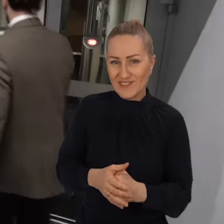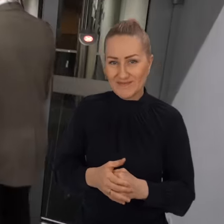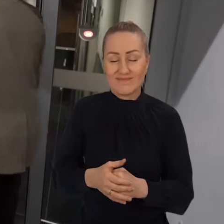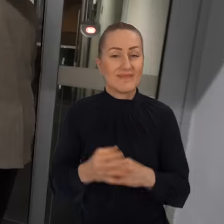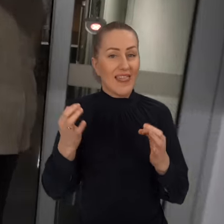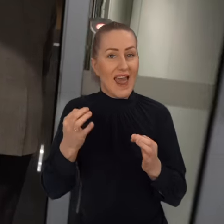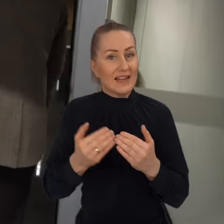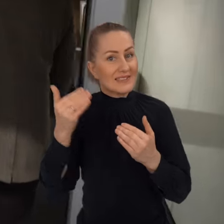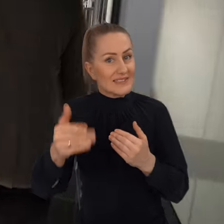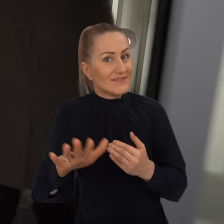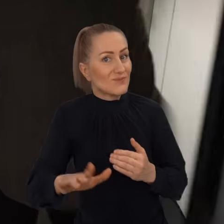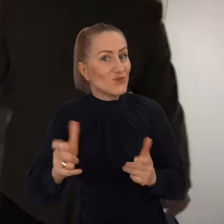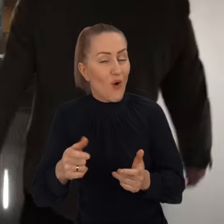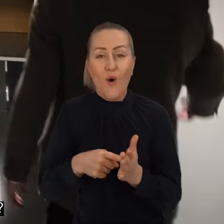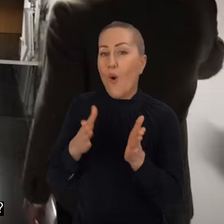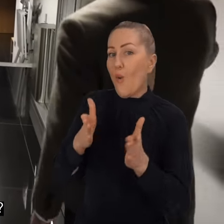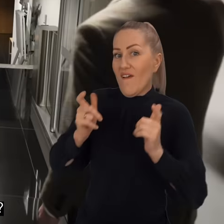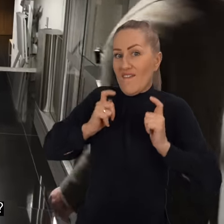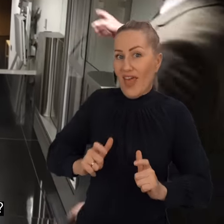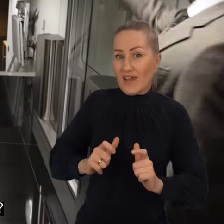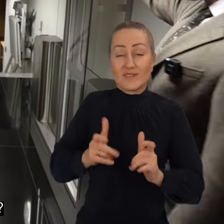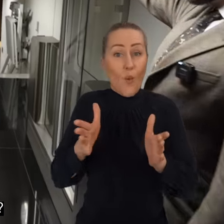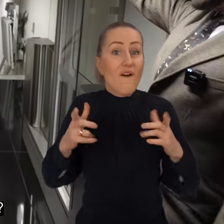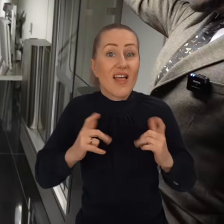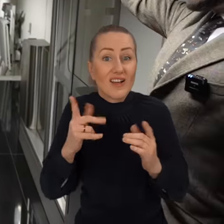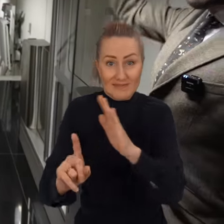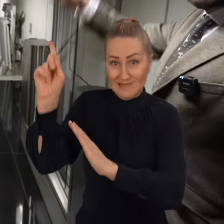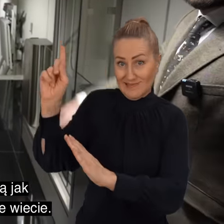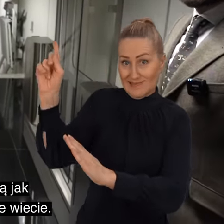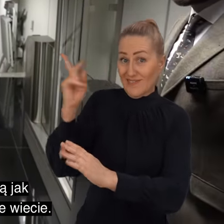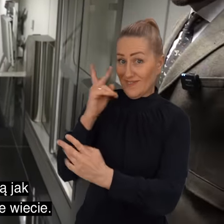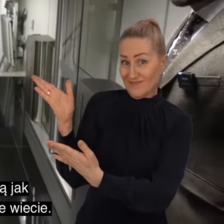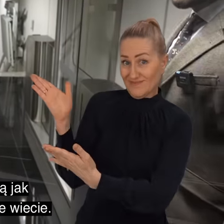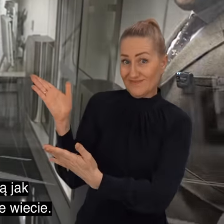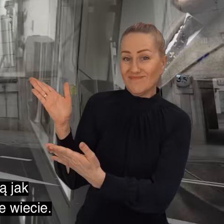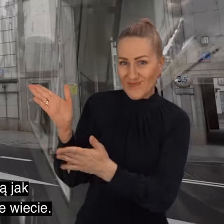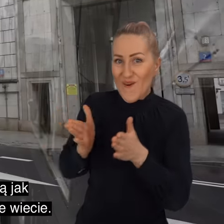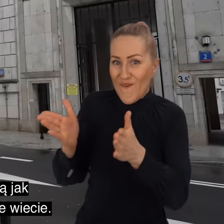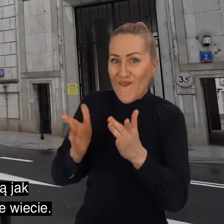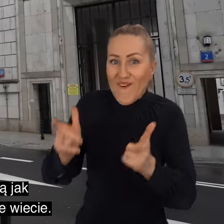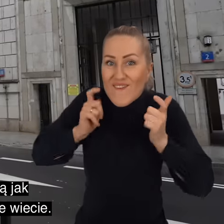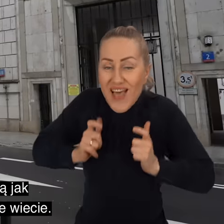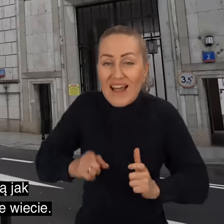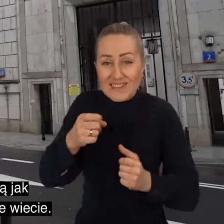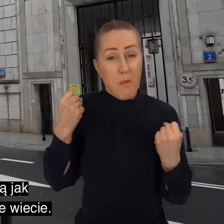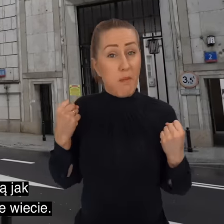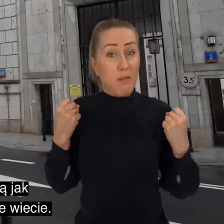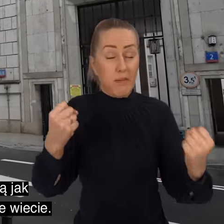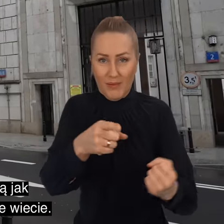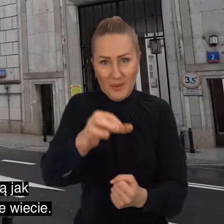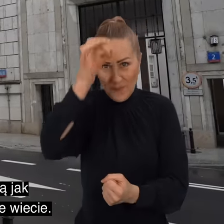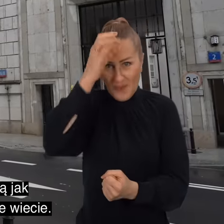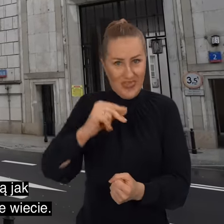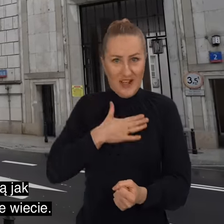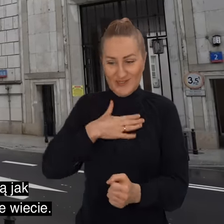pod ulicę Wiejską. Gdzie jest ulica Wiejska? Nad nami. Nad nami ulica Wiejska, którą jak przejeżdżacie,